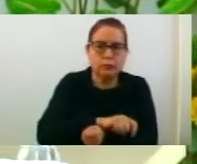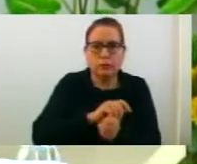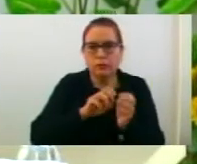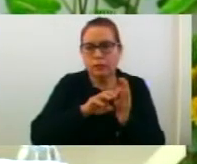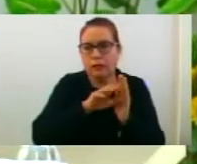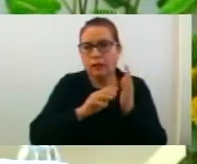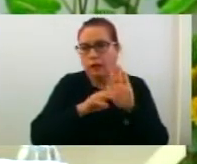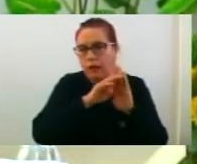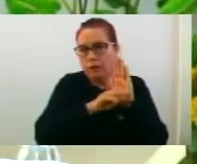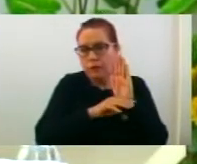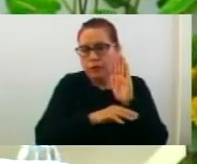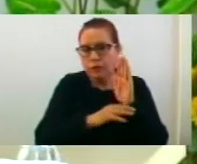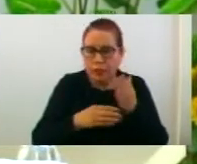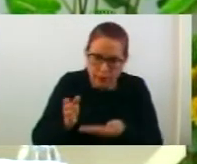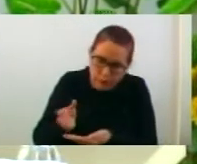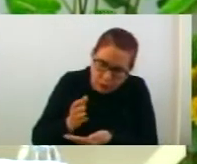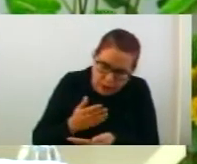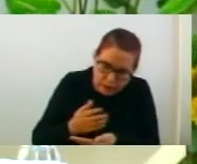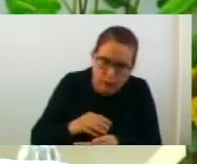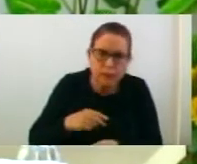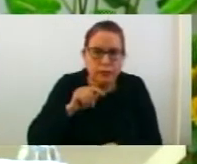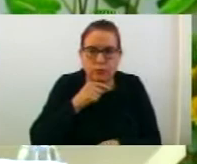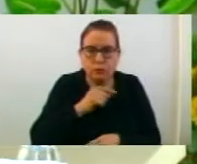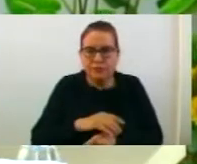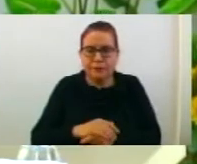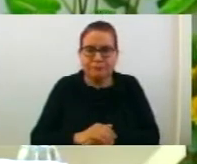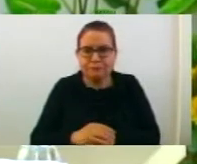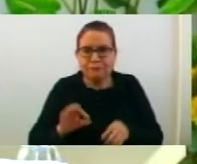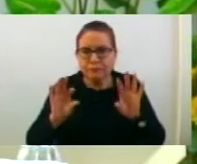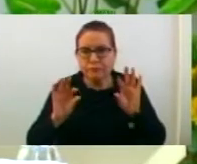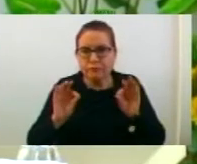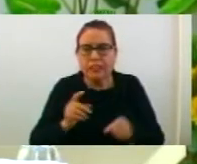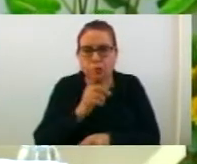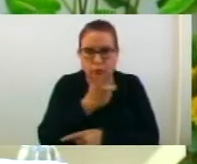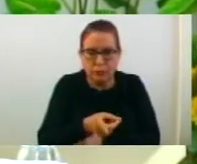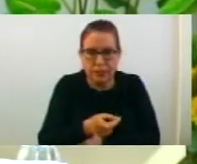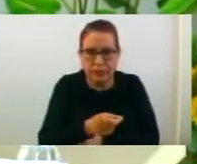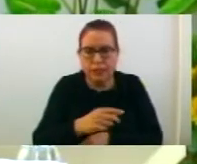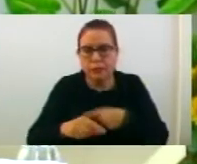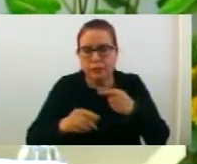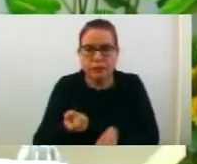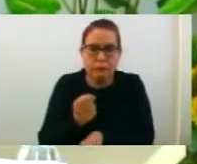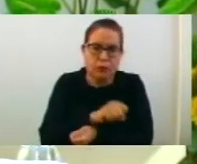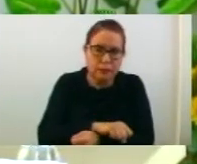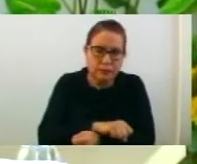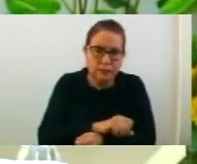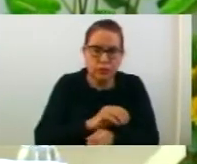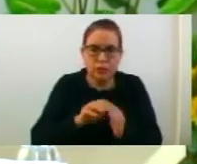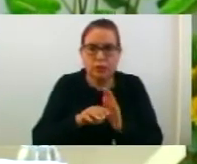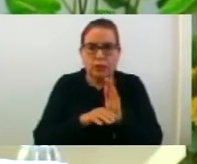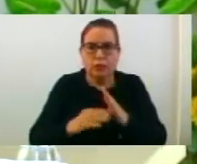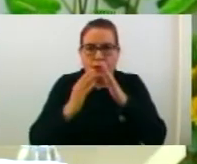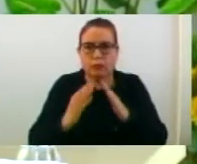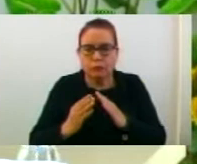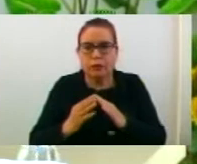Локалната установа Бибилитека Благо и Анков Мучитот Струмица. 10. Одлога за изменување и дополуње на статутот на Дом за